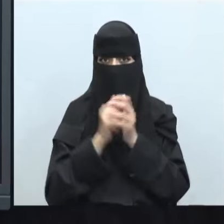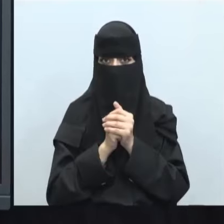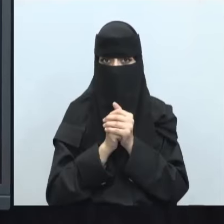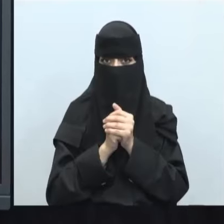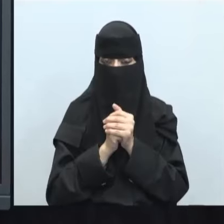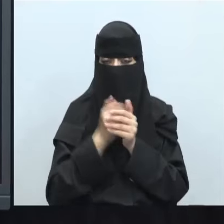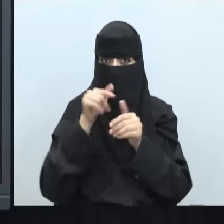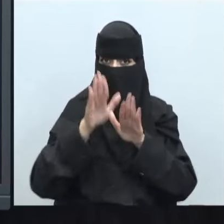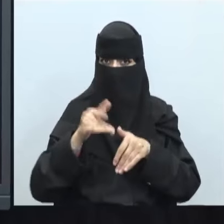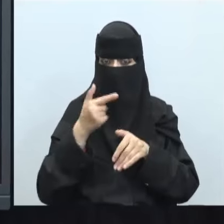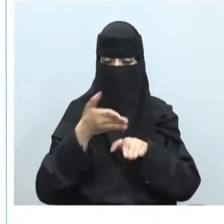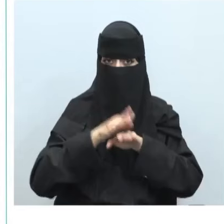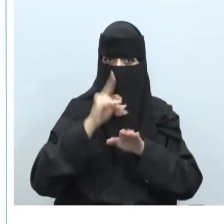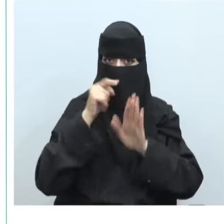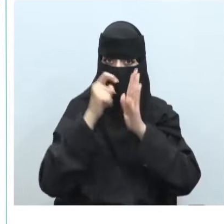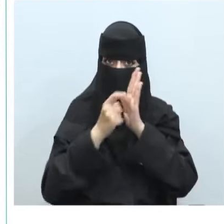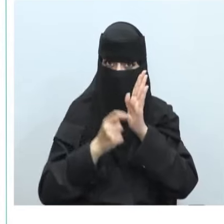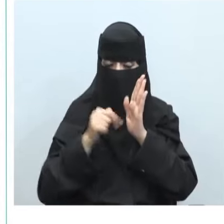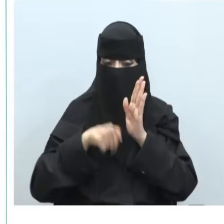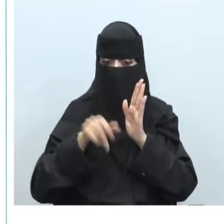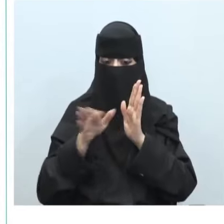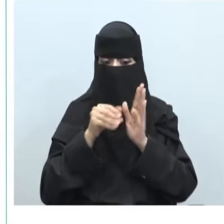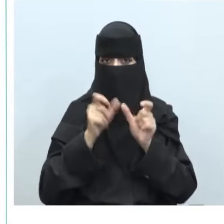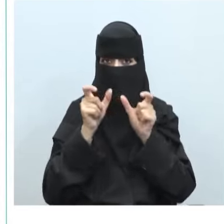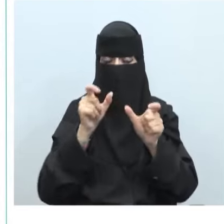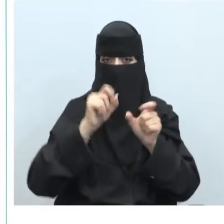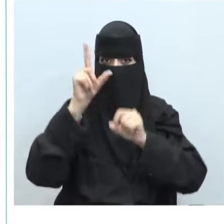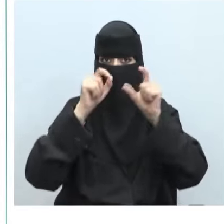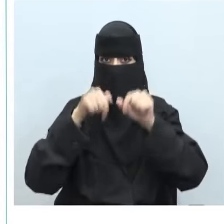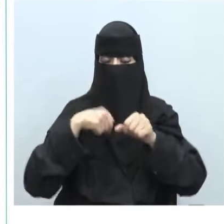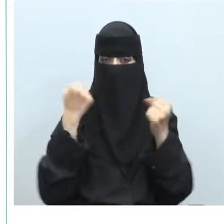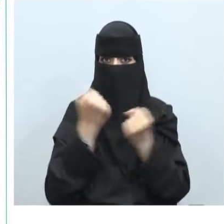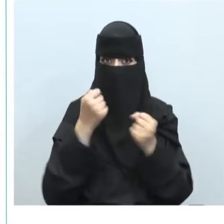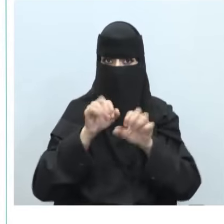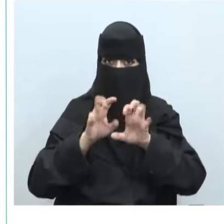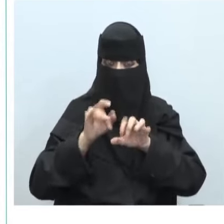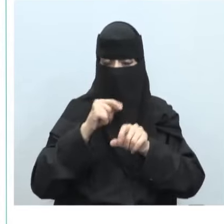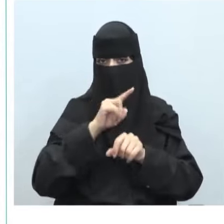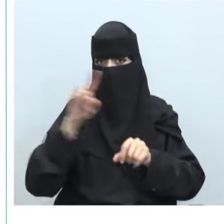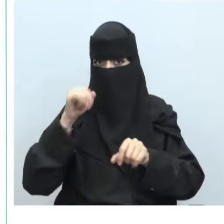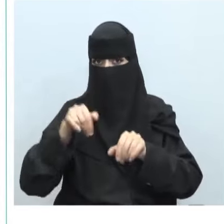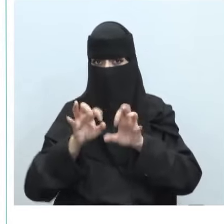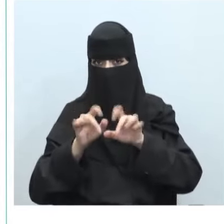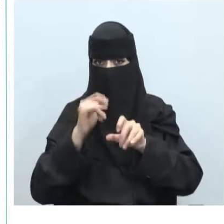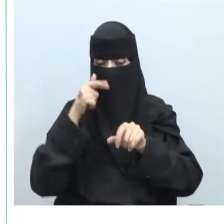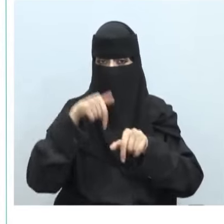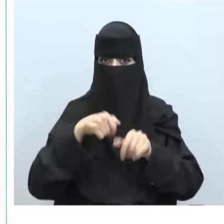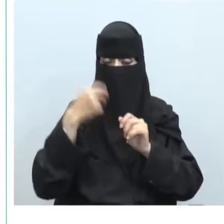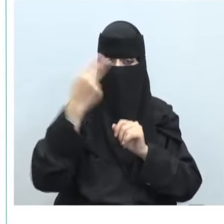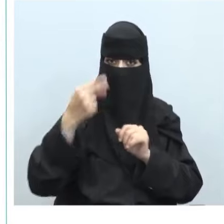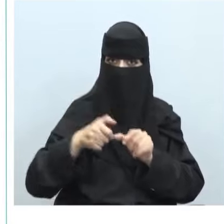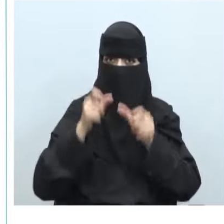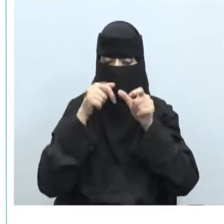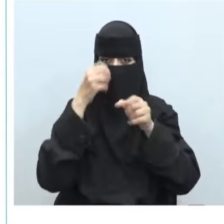تعرفنا على ضوابط الأمن السبراني وهي تدابير تقنية وغير تقنية مصممة